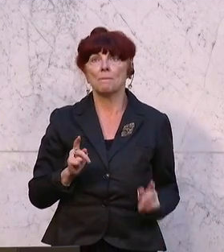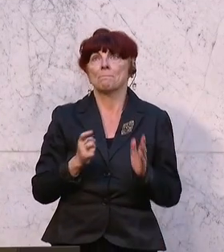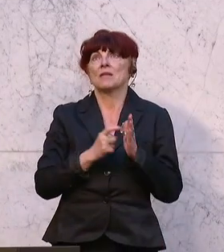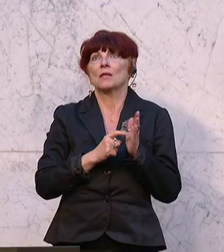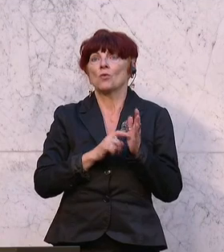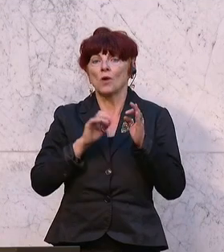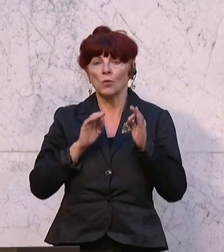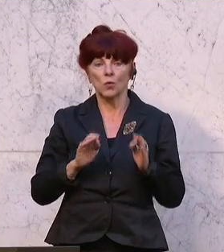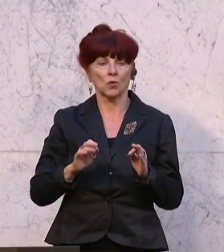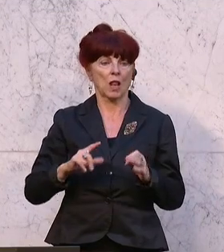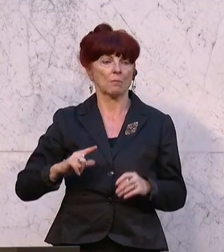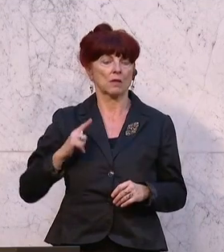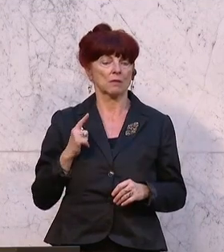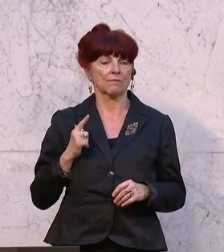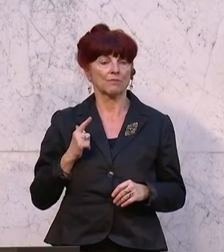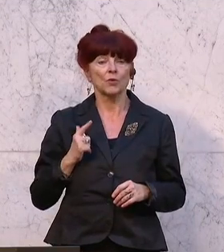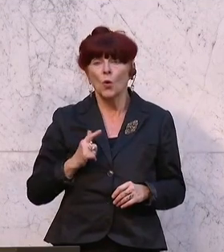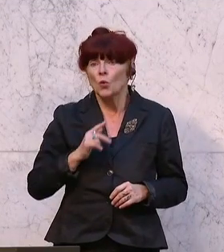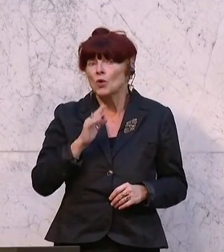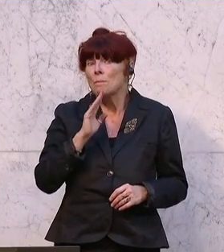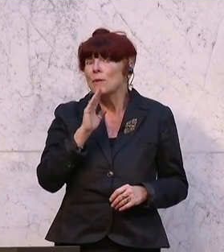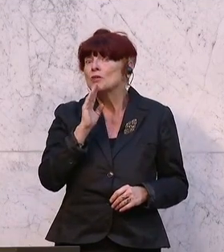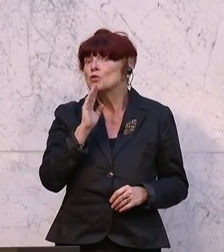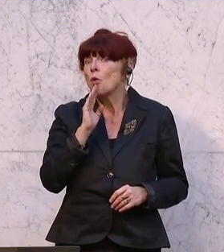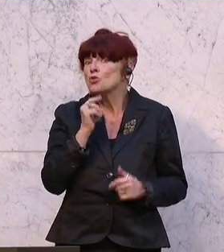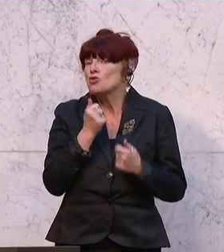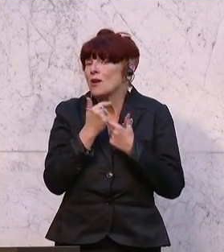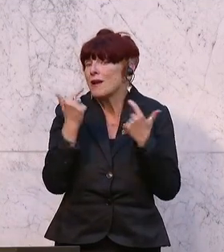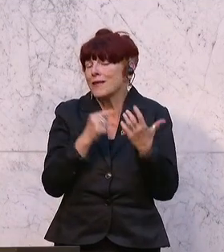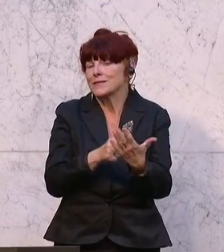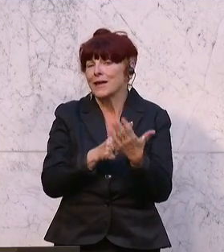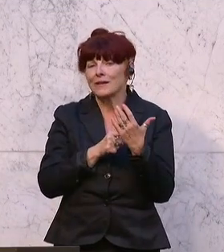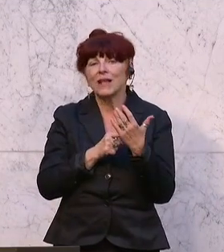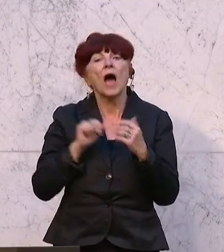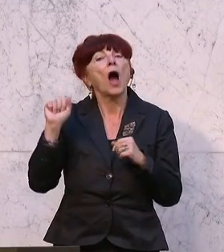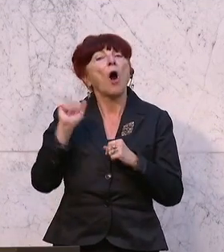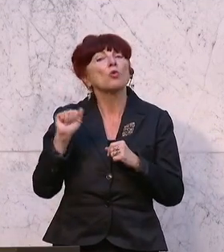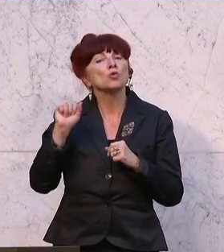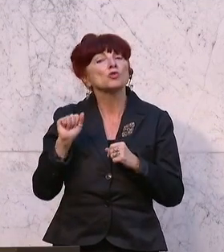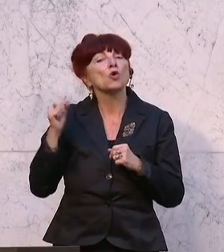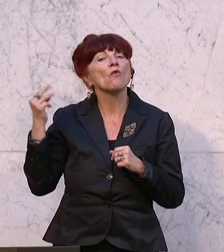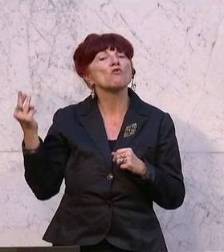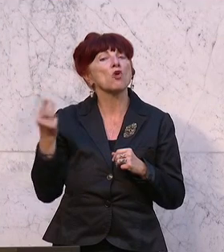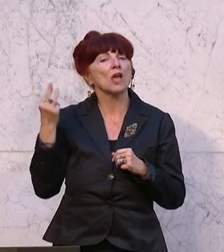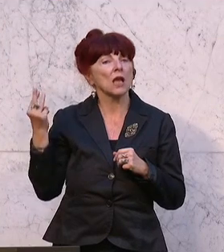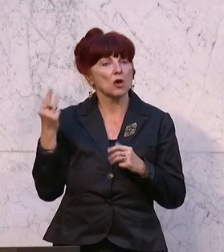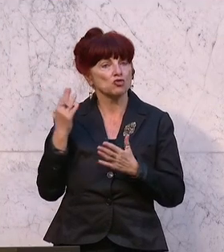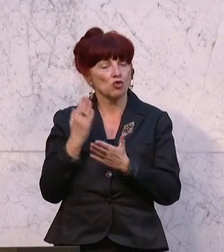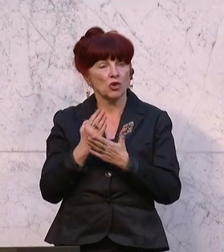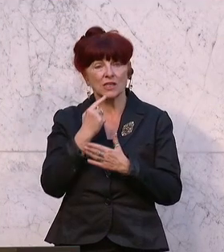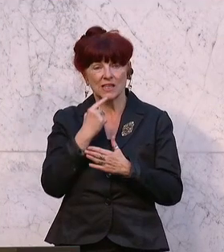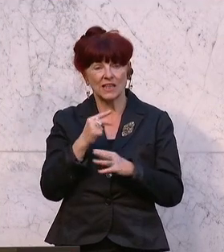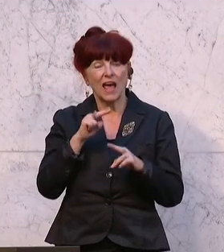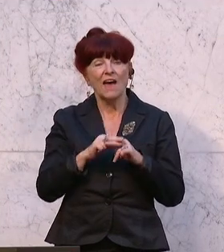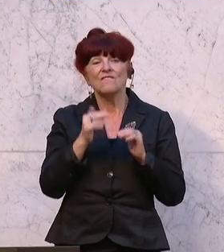gut leben können. Und bei der Pension wird es ganz, ganz deutlich. August Wöginger hat jetzt gesagt, wenn man in ein